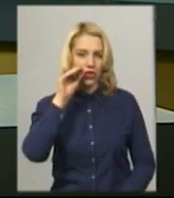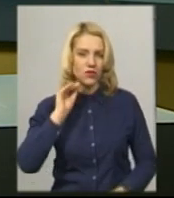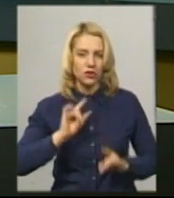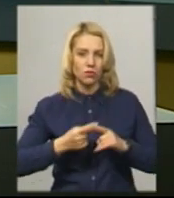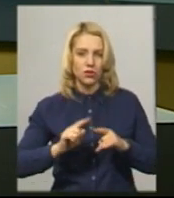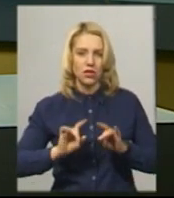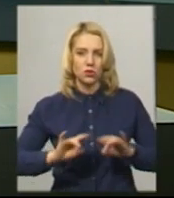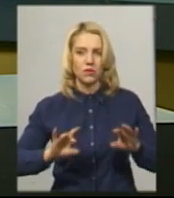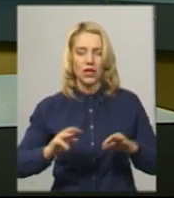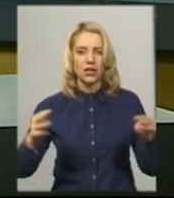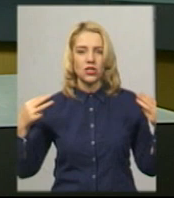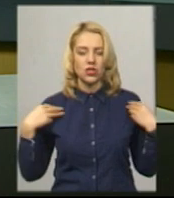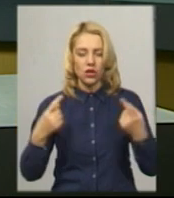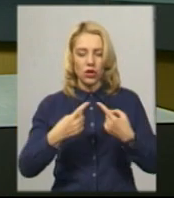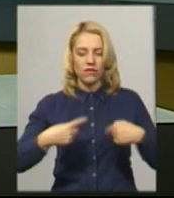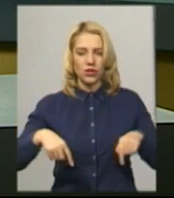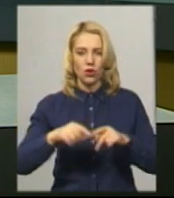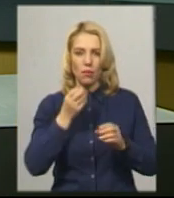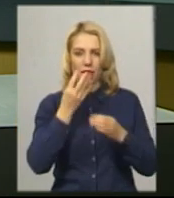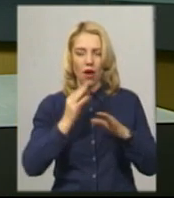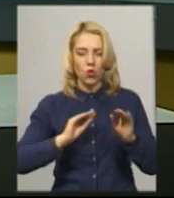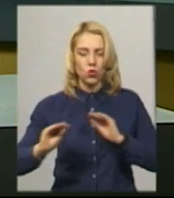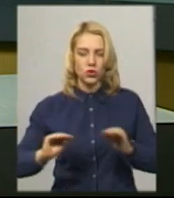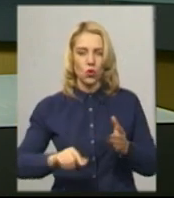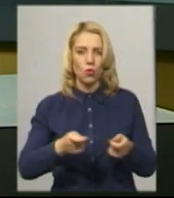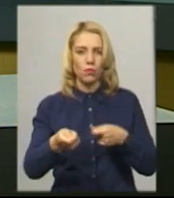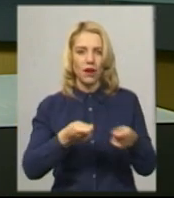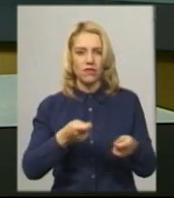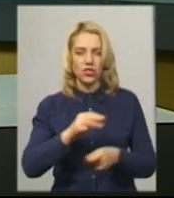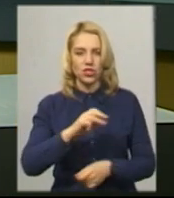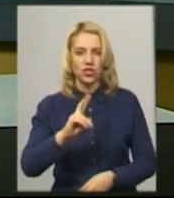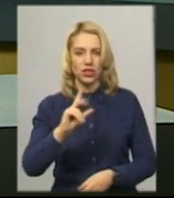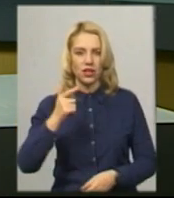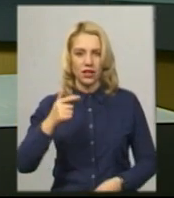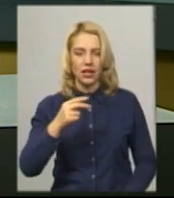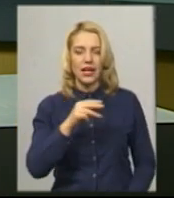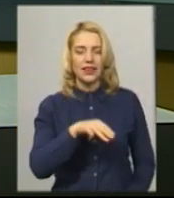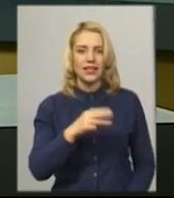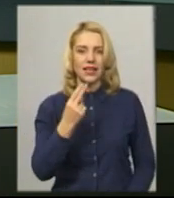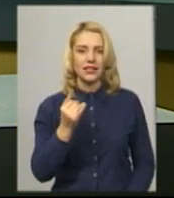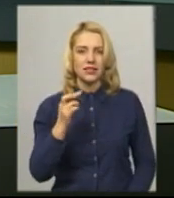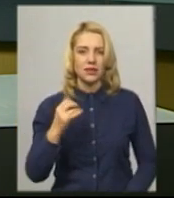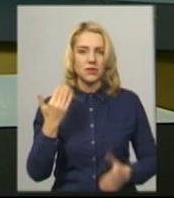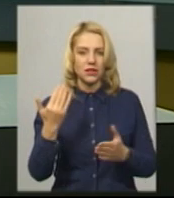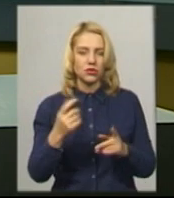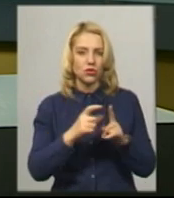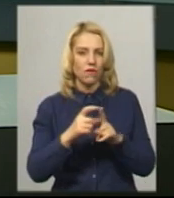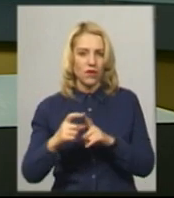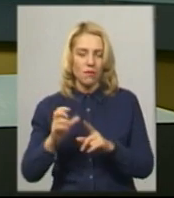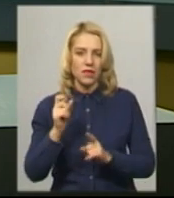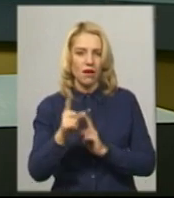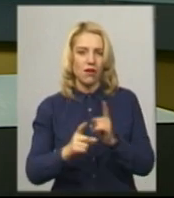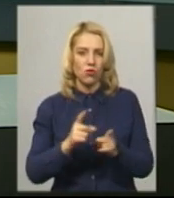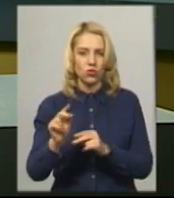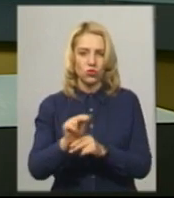начальниця в відділу з благоустрою міста управління житлово-комунального господарства Тетяна Циб. За її словами, на реконструкцію планують